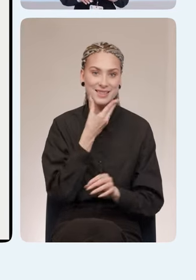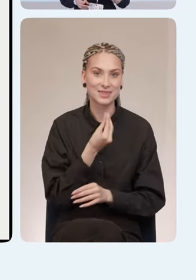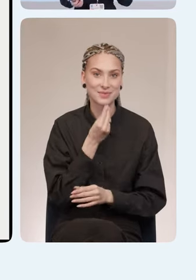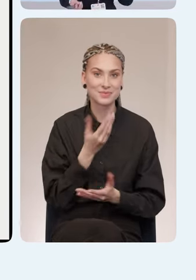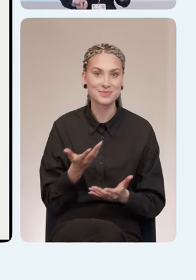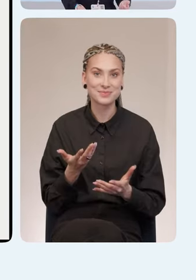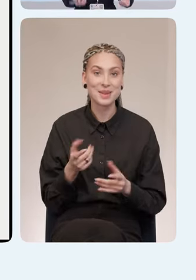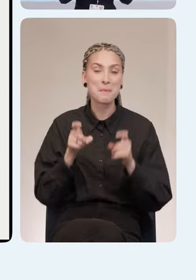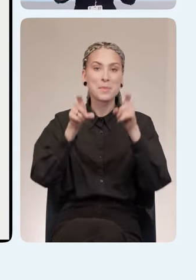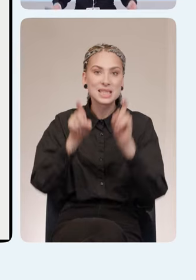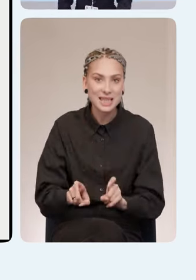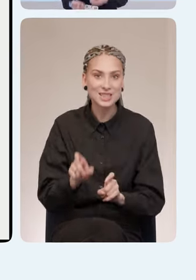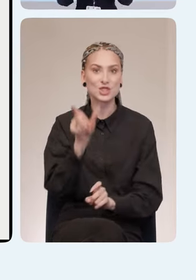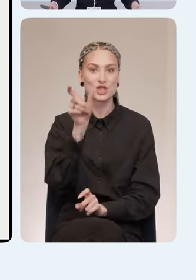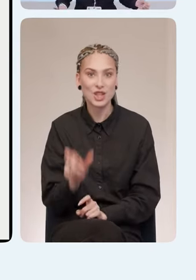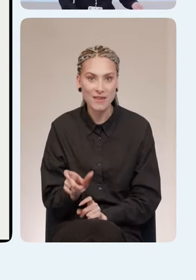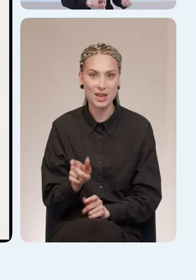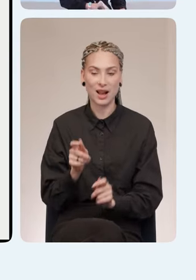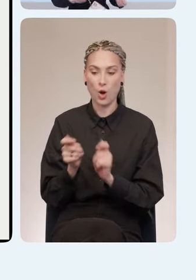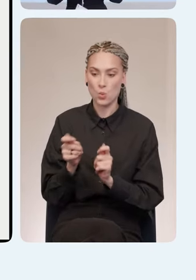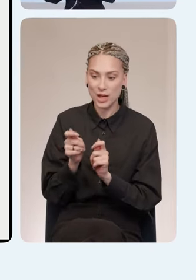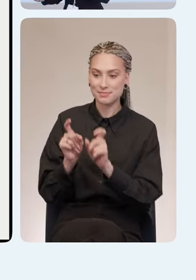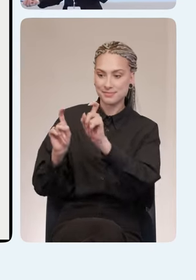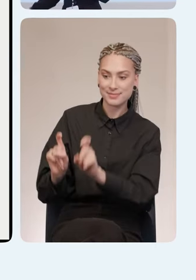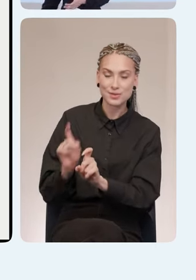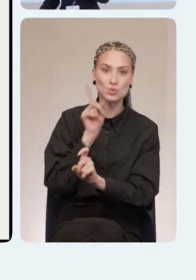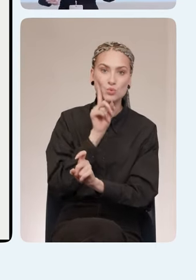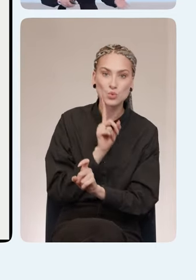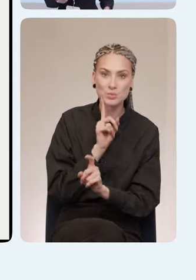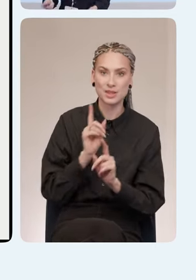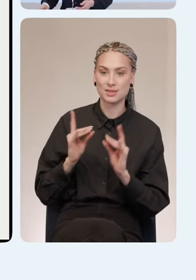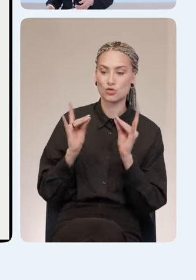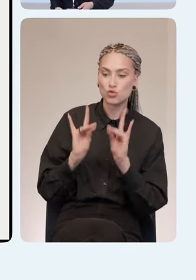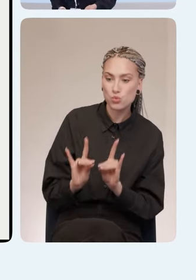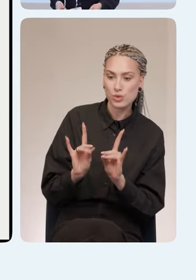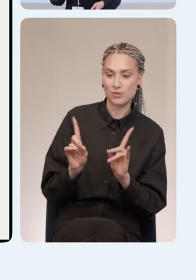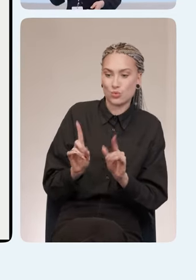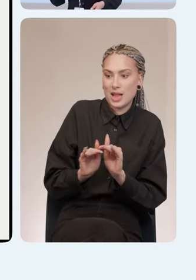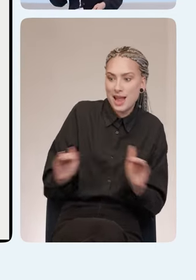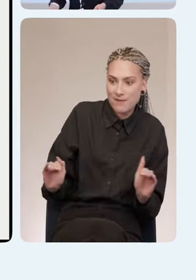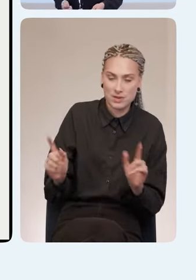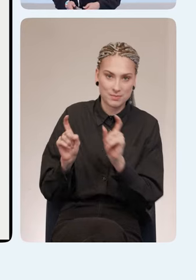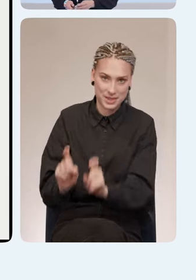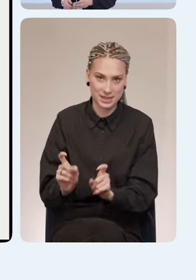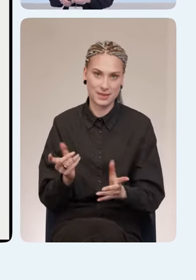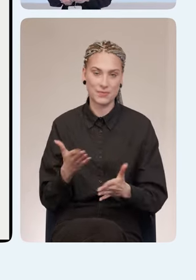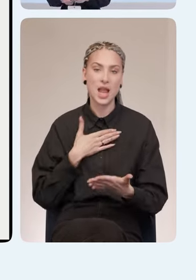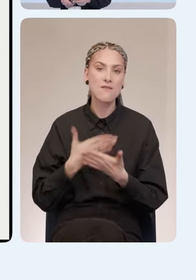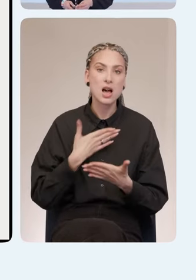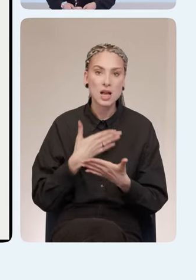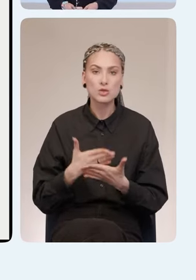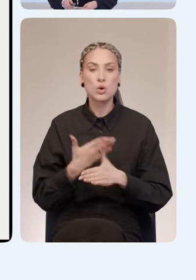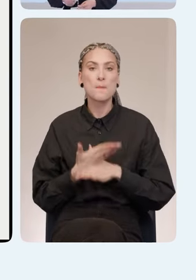Посадите человека, аккуратненько усадите его на удобную лавку, стульчик и так далее. Волонтеры